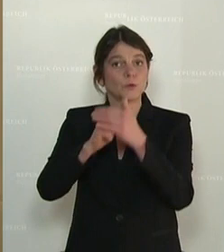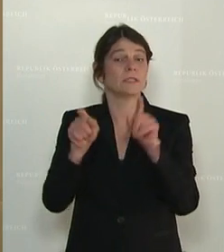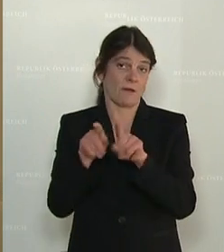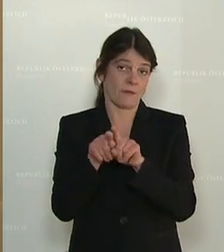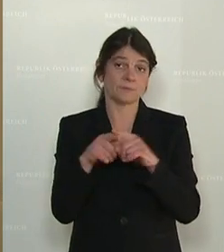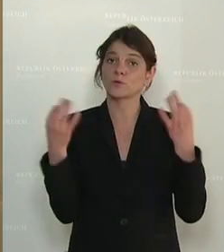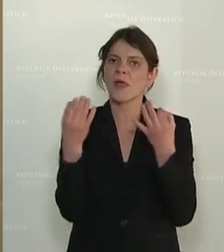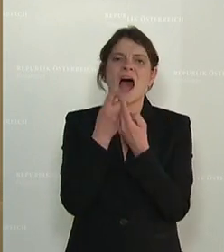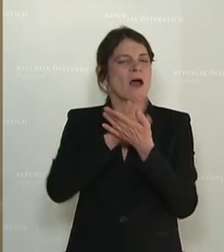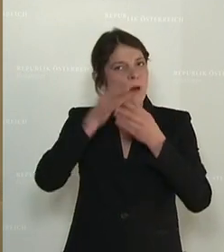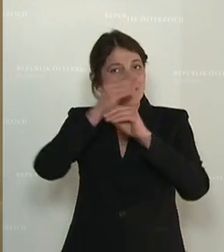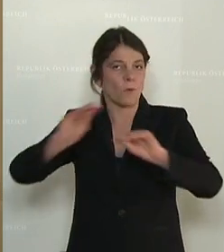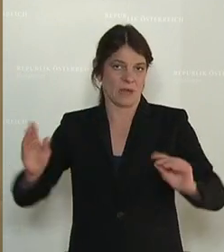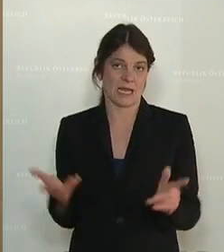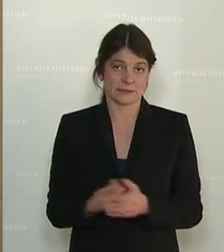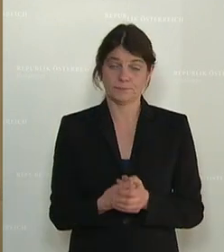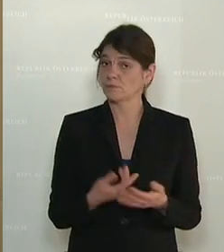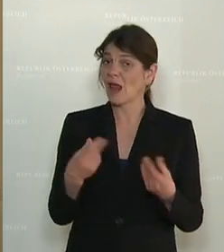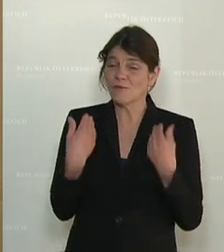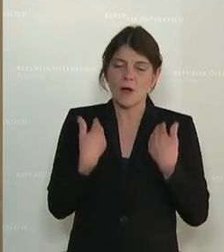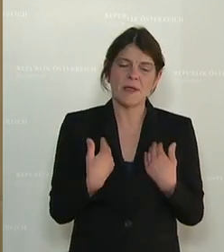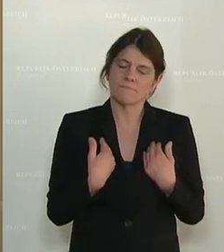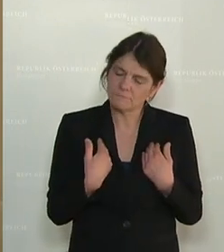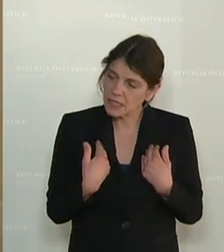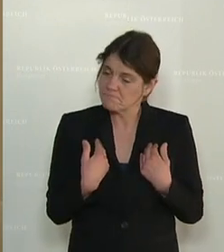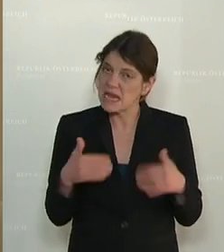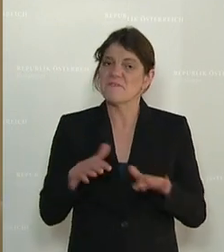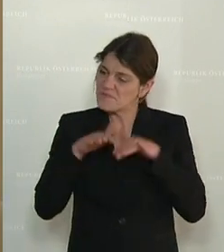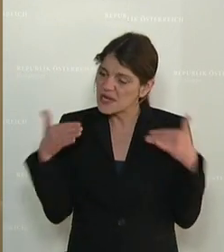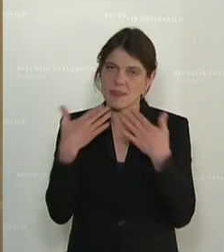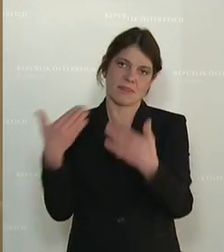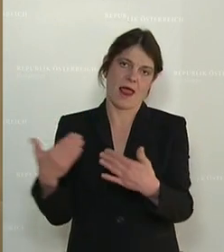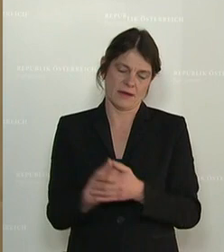oder auch informiert. Auch von meiner Seite hier vielen Dank dafür.